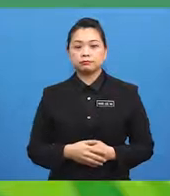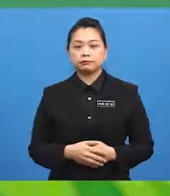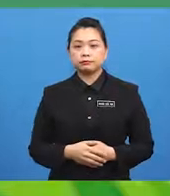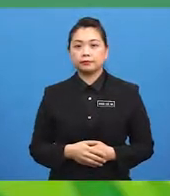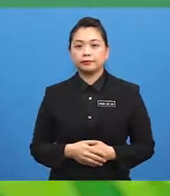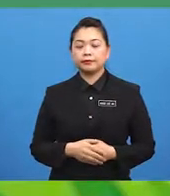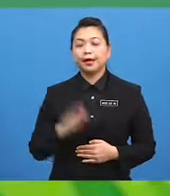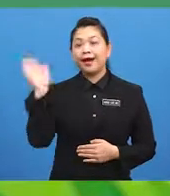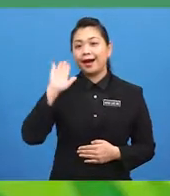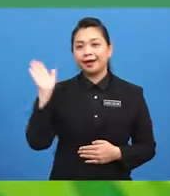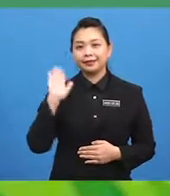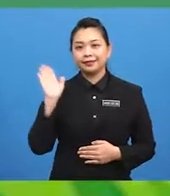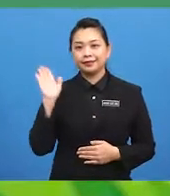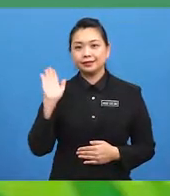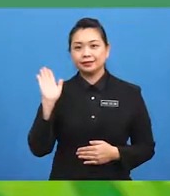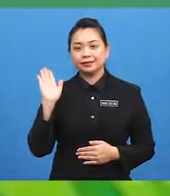ruang.